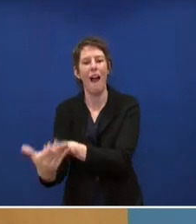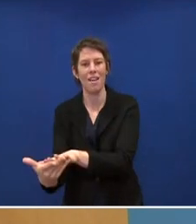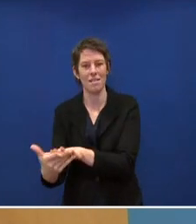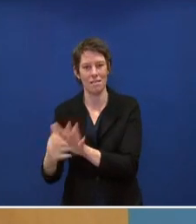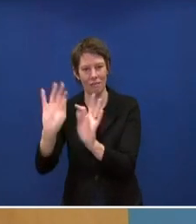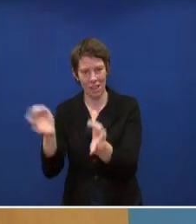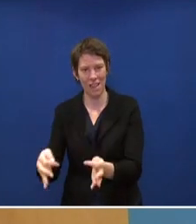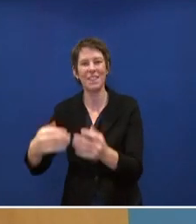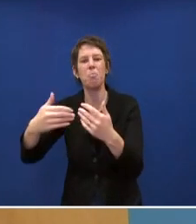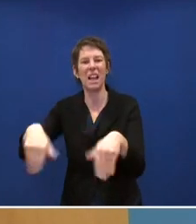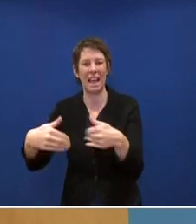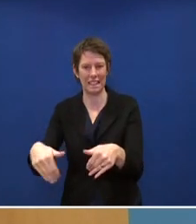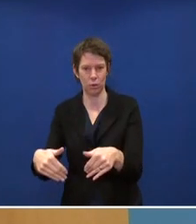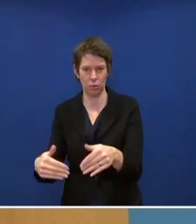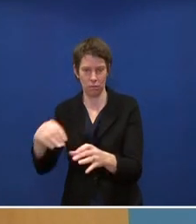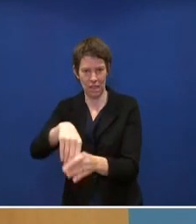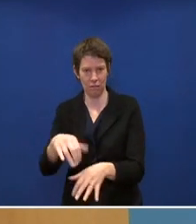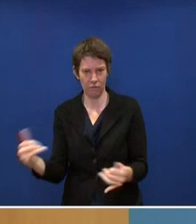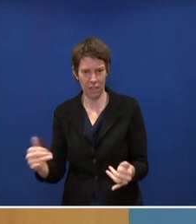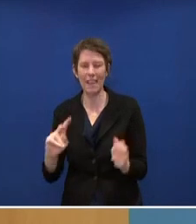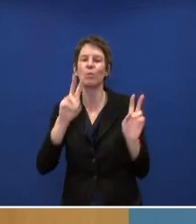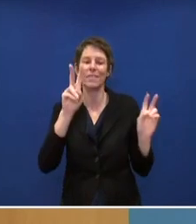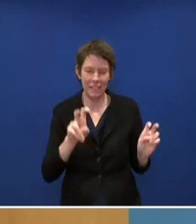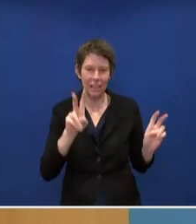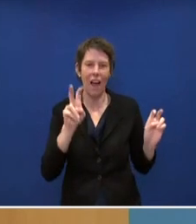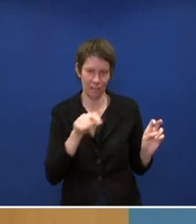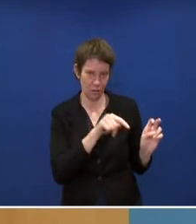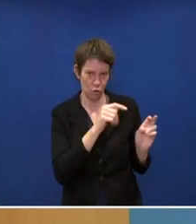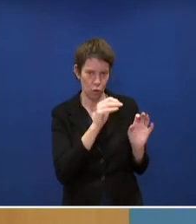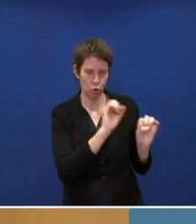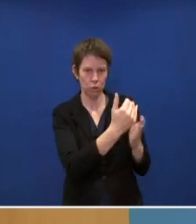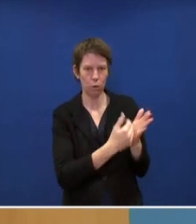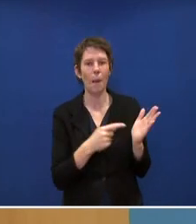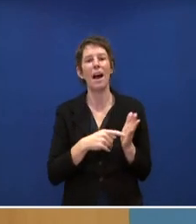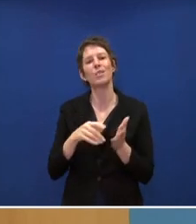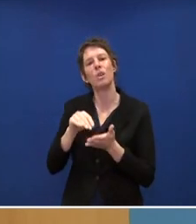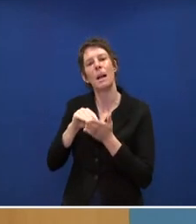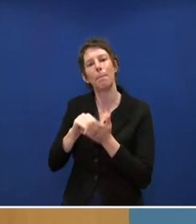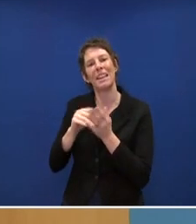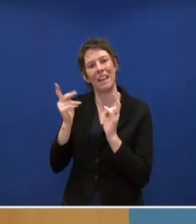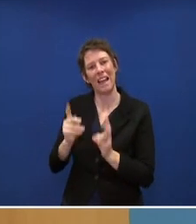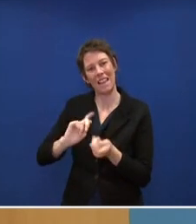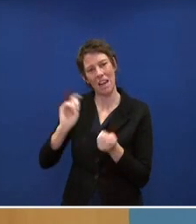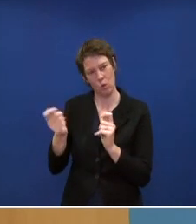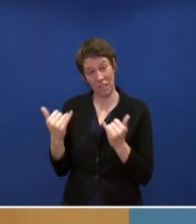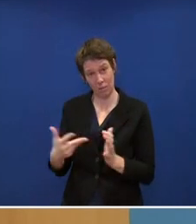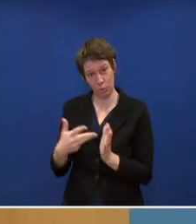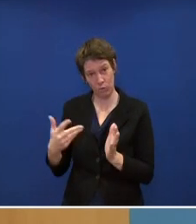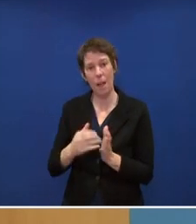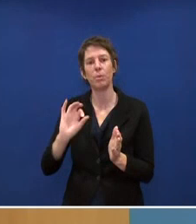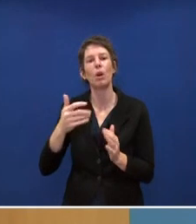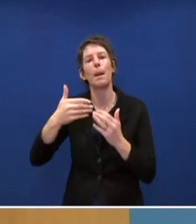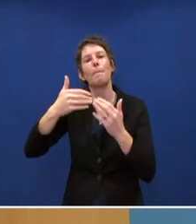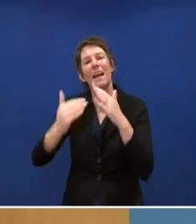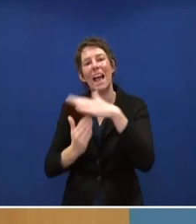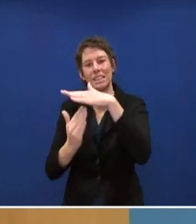-Bepreisung. Ich zitiere aus dem Klimaschutzprogramm. Da heißt es, darüber hinaus werden Änderungen im Mietrecht geprüft, die eine begrenzte Umlagefähigkeit der CO2